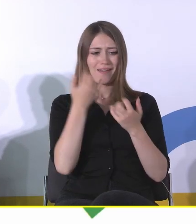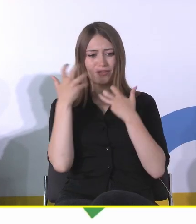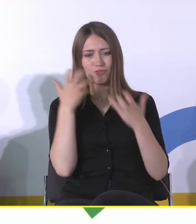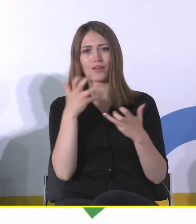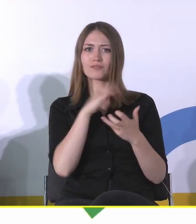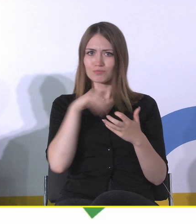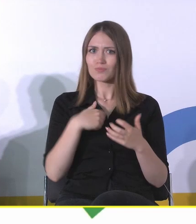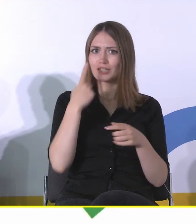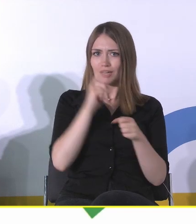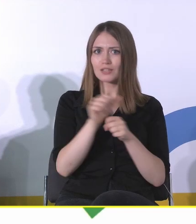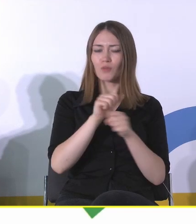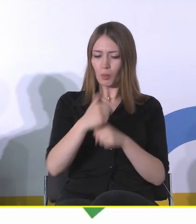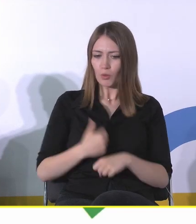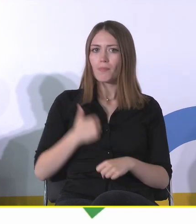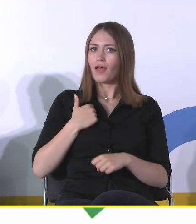a tutaj mieliśmy z tym problem.